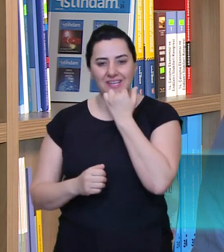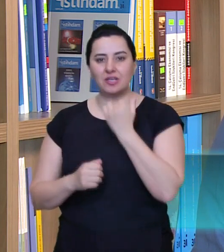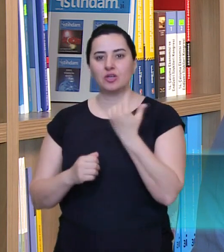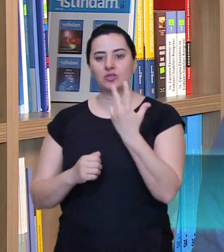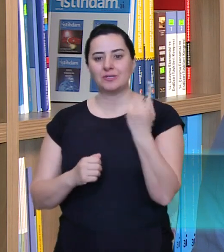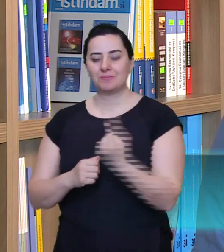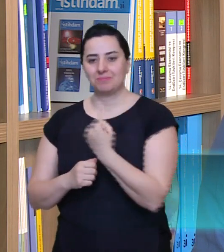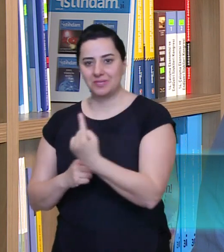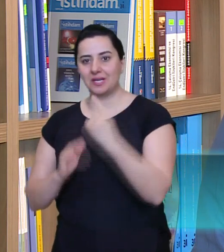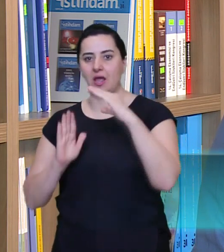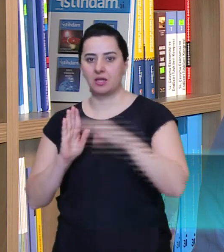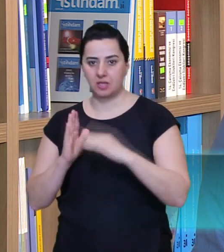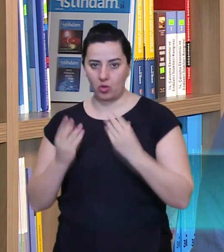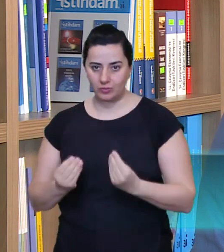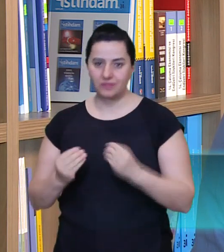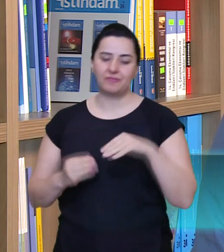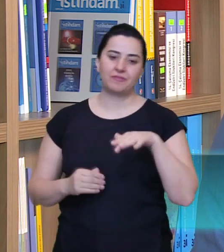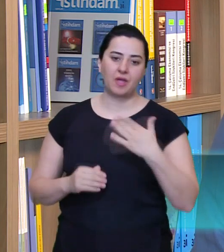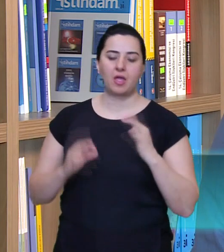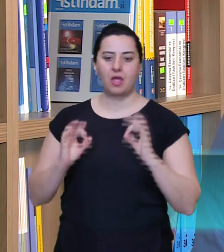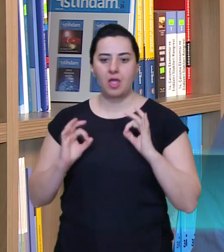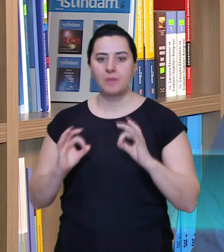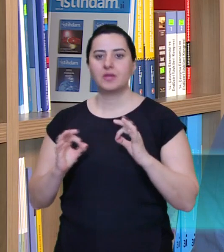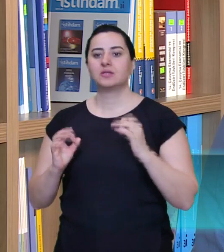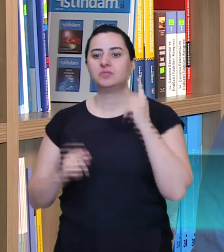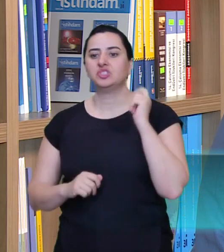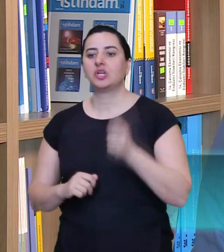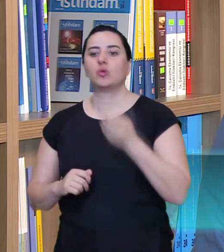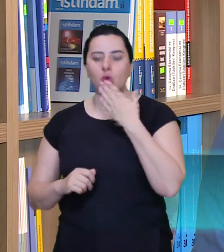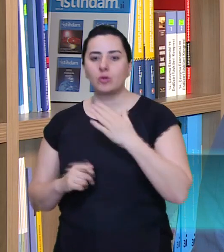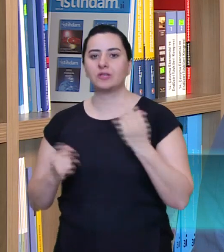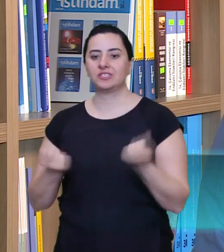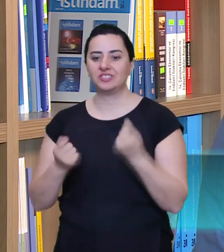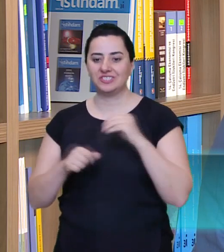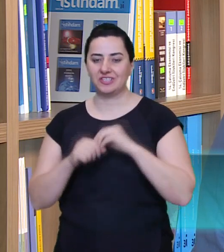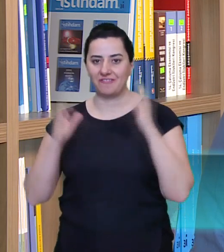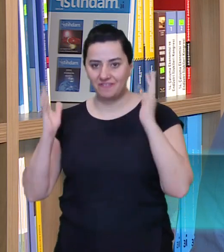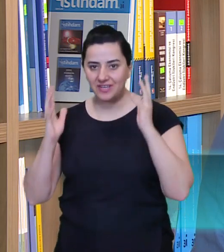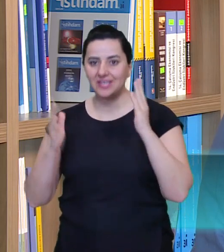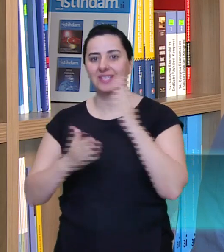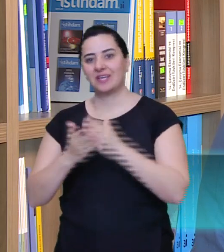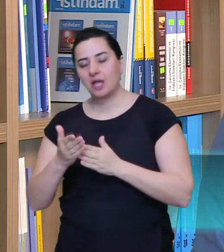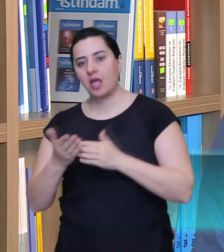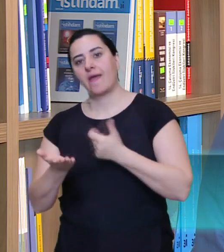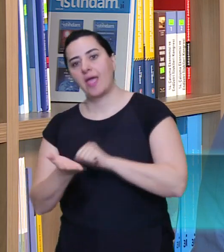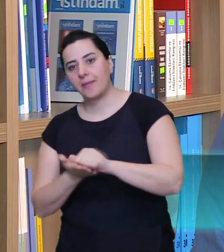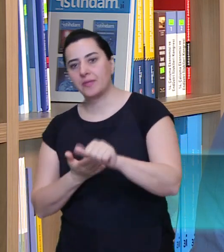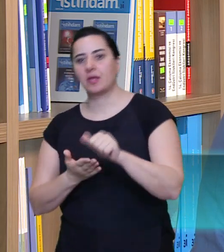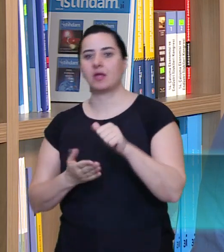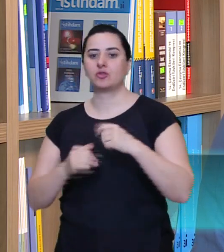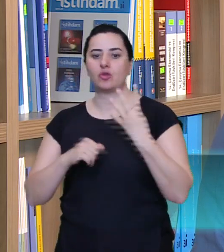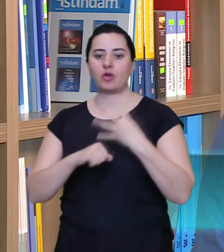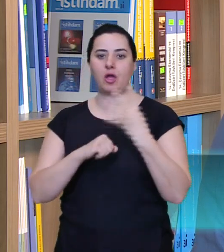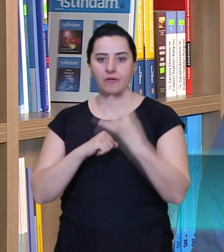en az 3'te 1 oranında azaltılması ya da sürekli şartı aranmaksızın iş yerindeki faaliyetin kısmen ya da tamamen